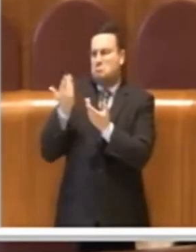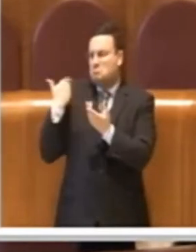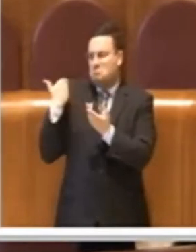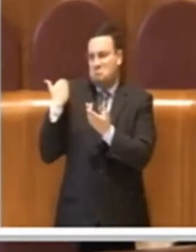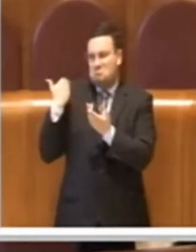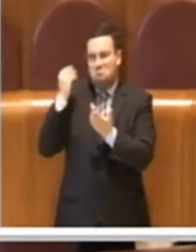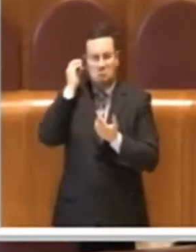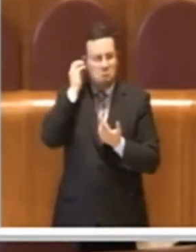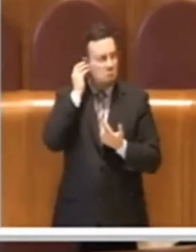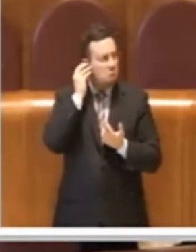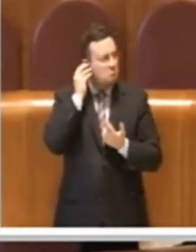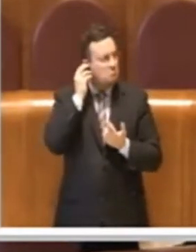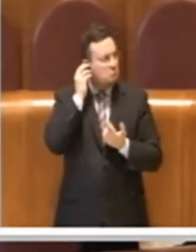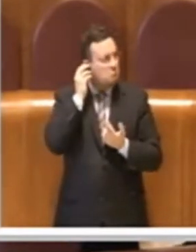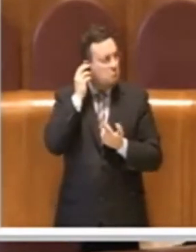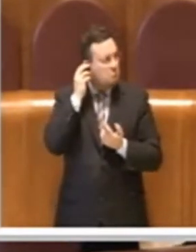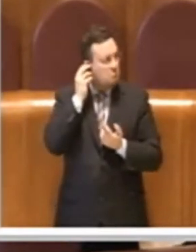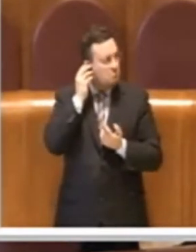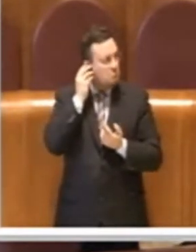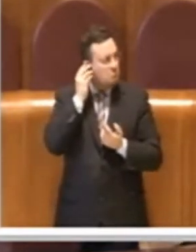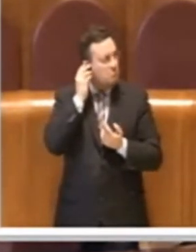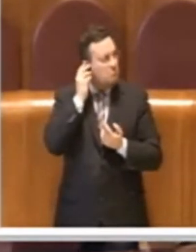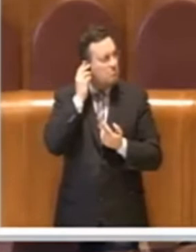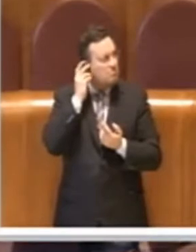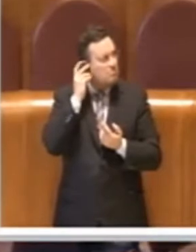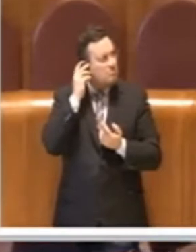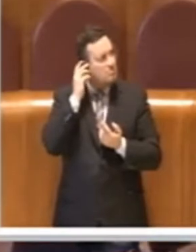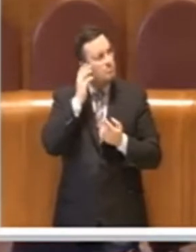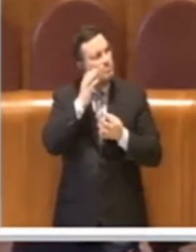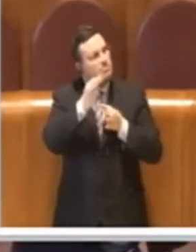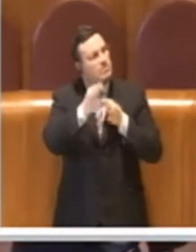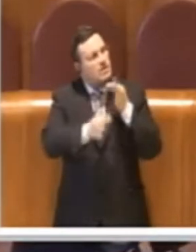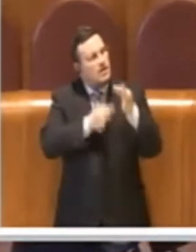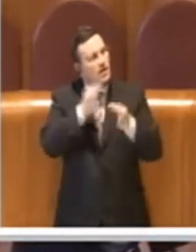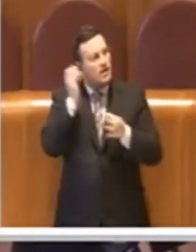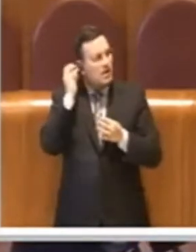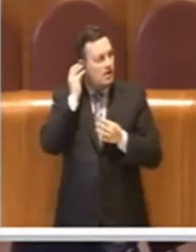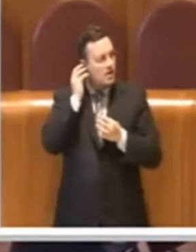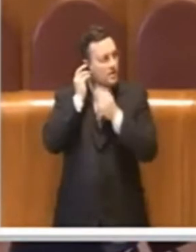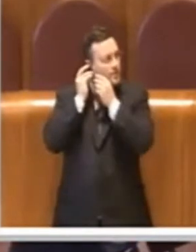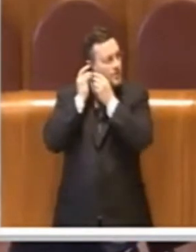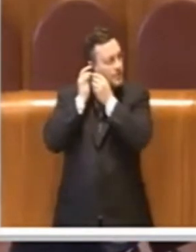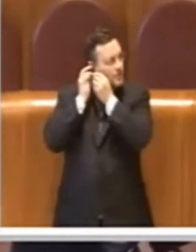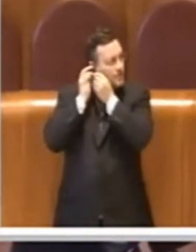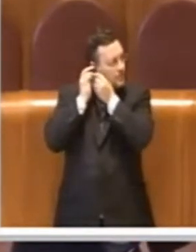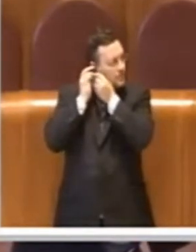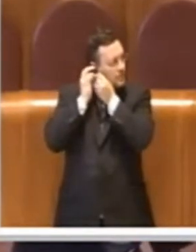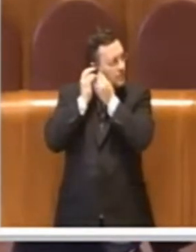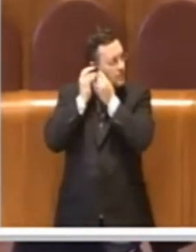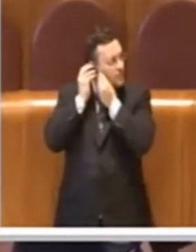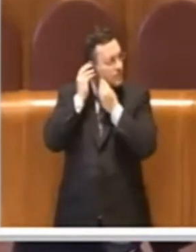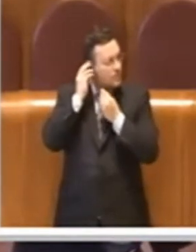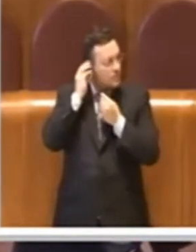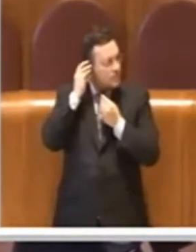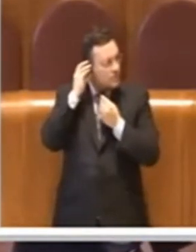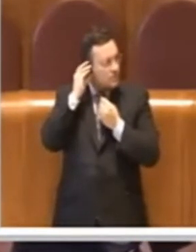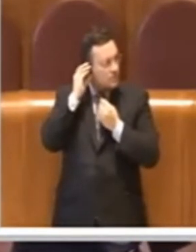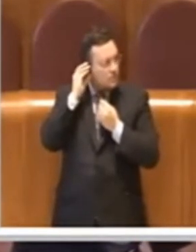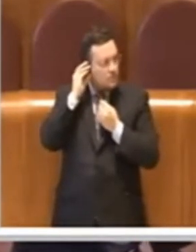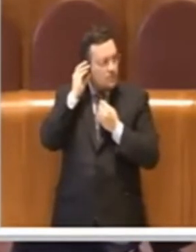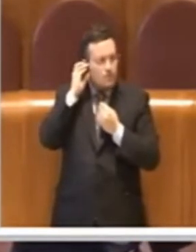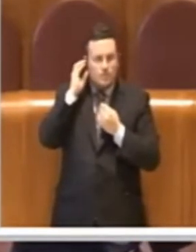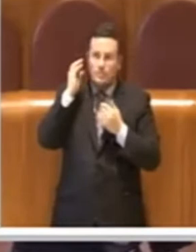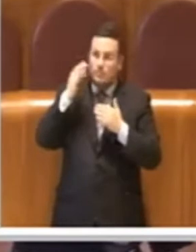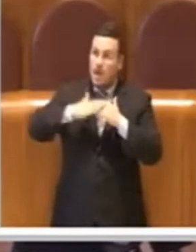all'Aula, ai cittadini che ci ascoltano, la mia giornata odierna. Stamattina abbiamo fatto un'importante